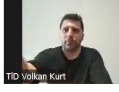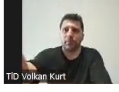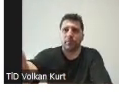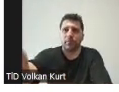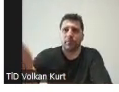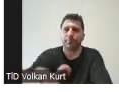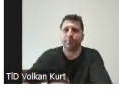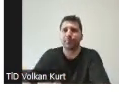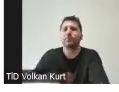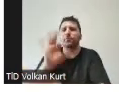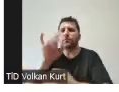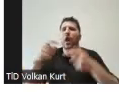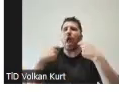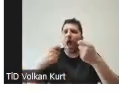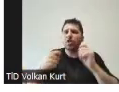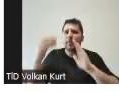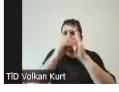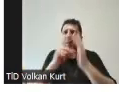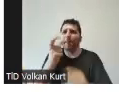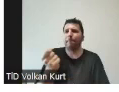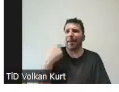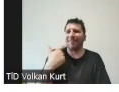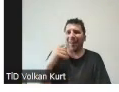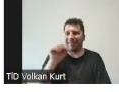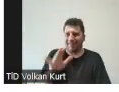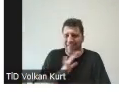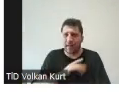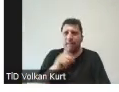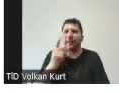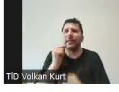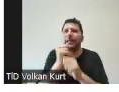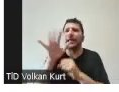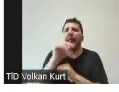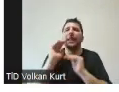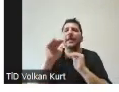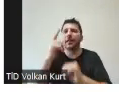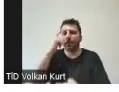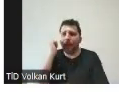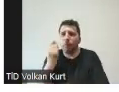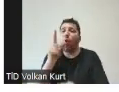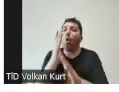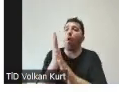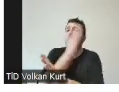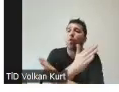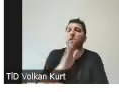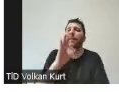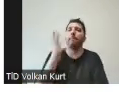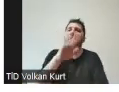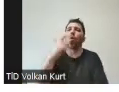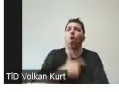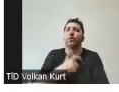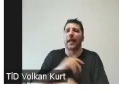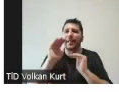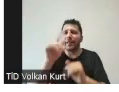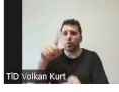Harcama kalemlerinin üzerinden biraz önce emre geçti. Genel desteğe başvuranlar veya daha önceki başka özel desteklere sivil